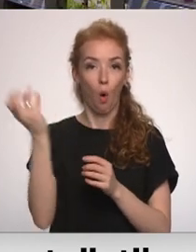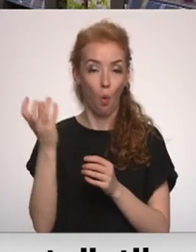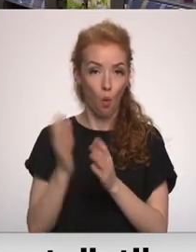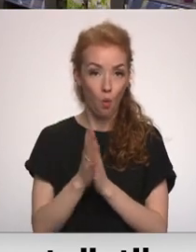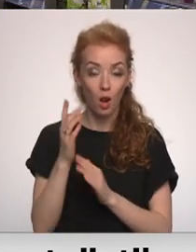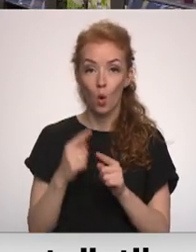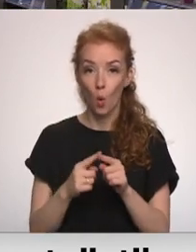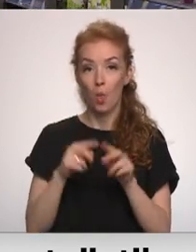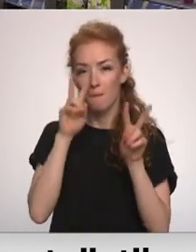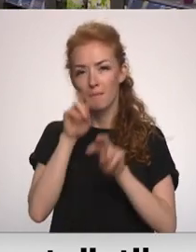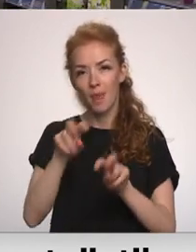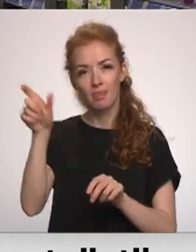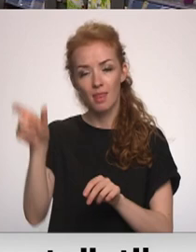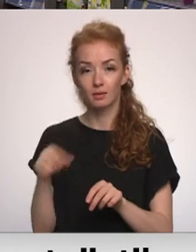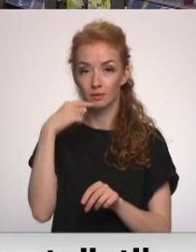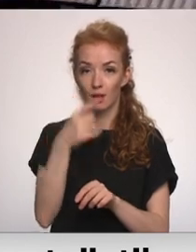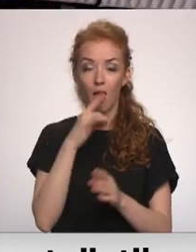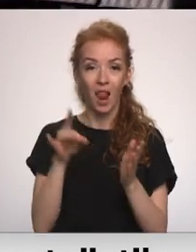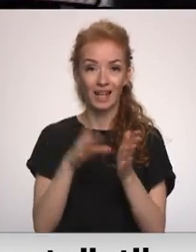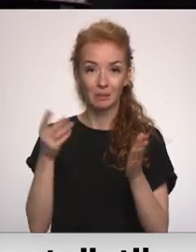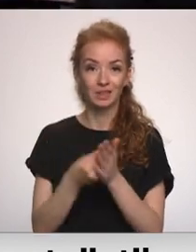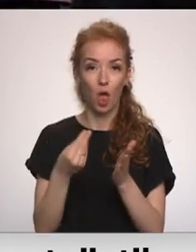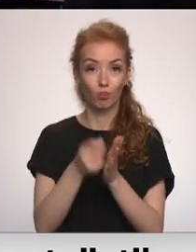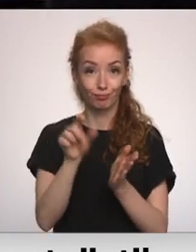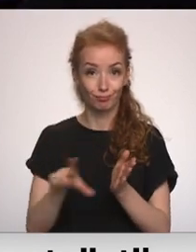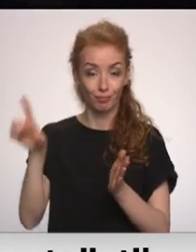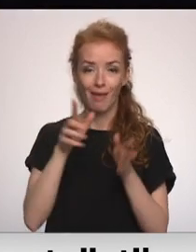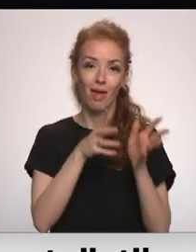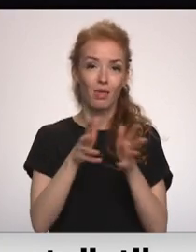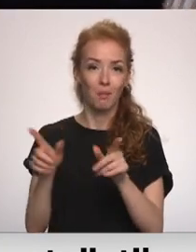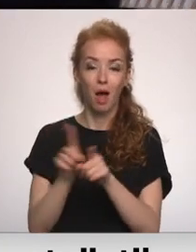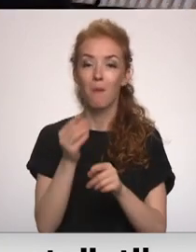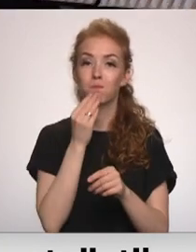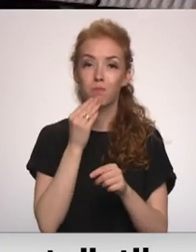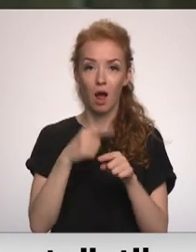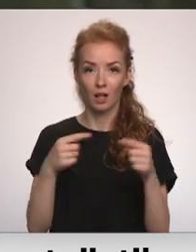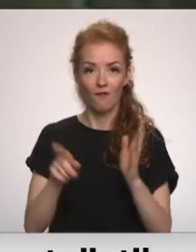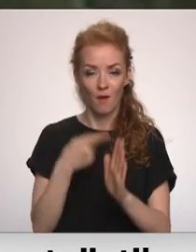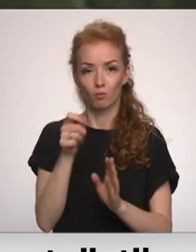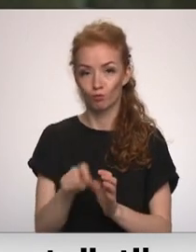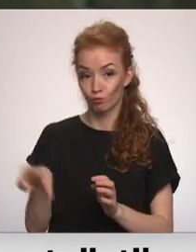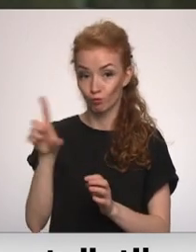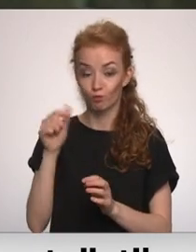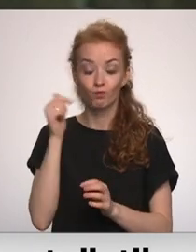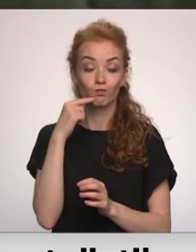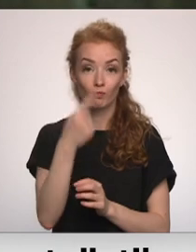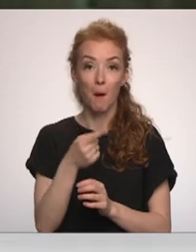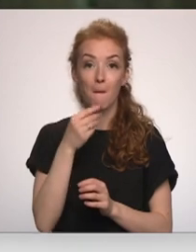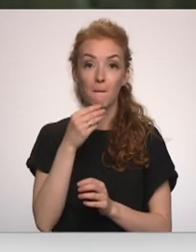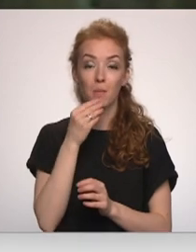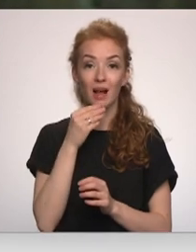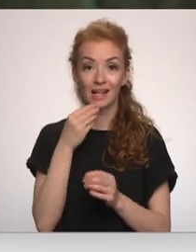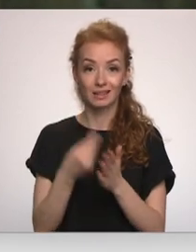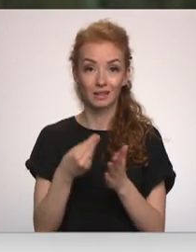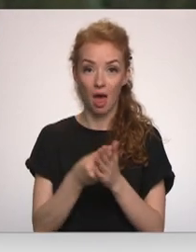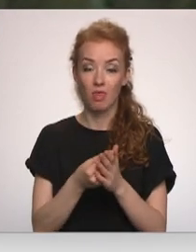pētniec Jengon Gulu būs sver, energoresursu cenu pieaugums ietikmējas arī pārtikas cenu kāpumu. Ar pārtikas cenām notiks